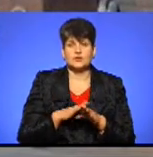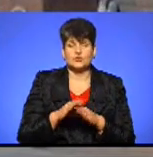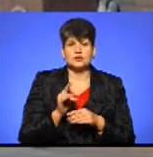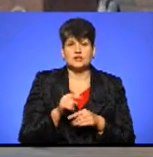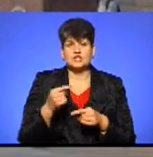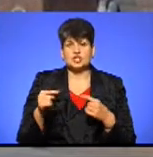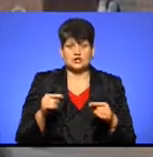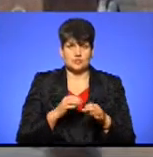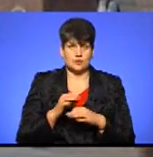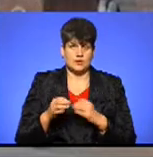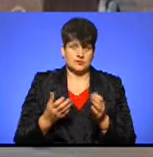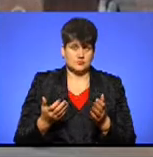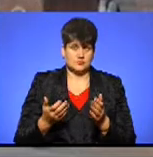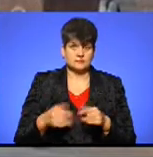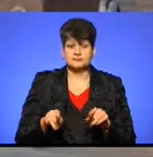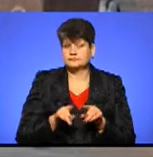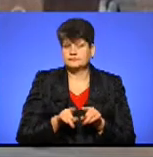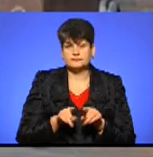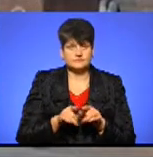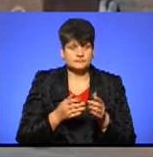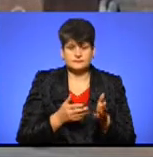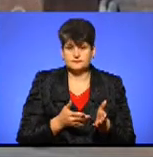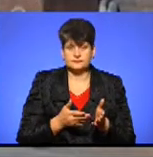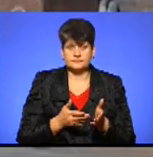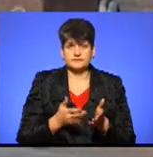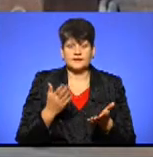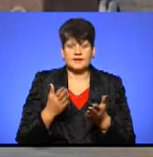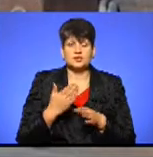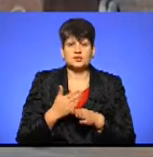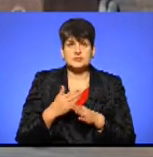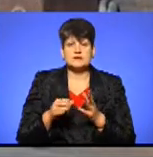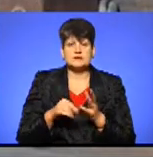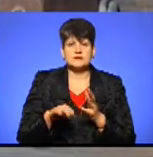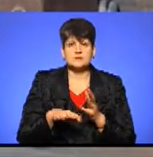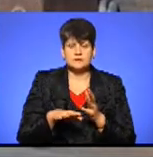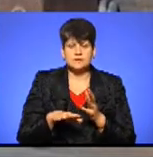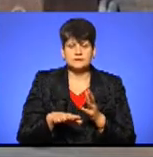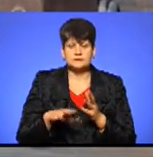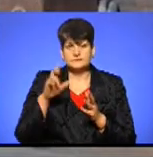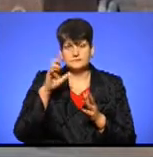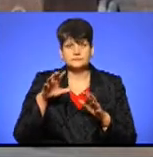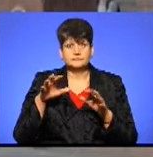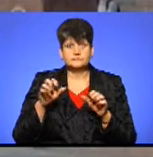інші проєкти. Аналогічно через те, що є частина земельних ділянок, наприклад, з комунальній власності, але в постійному